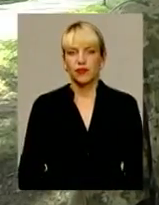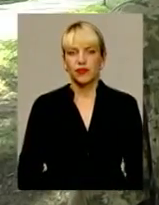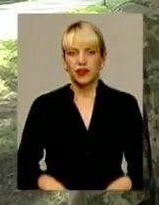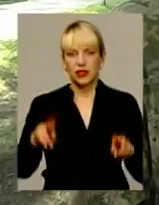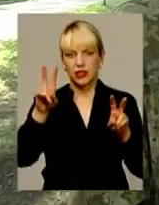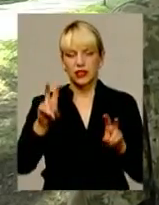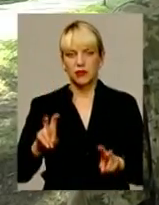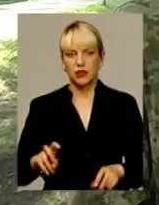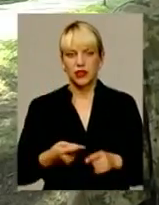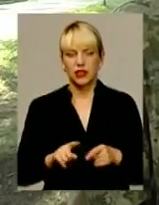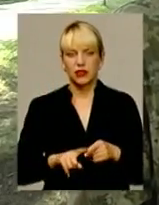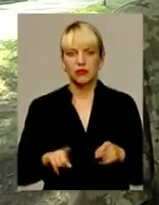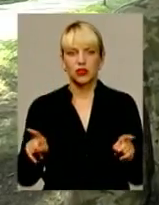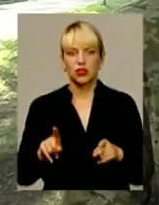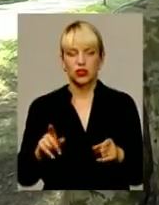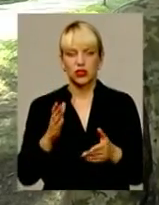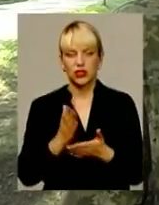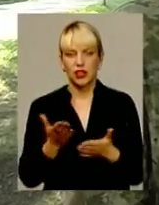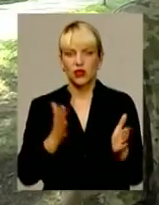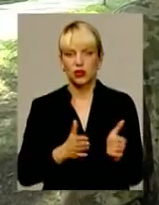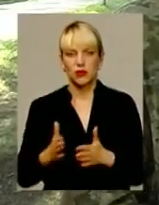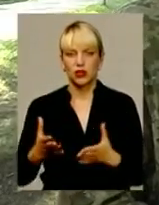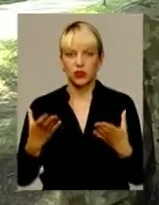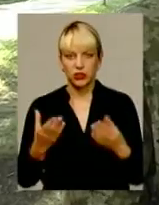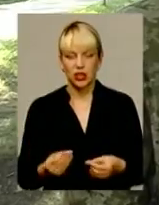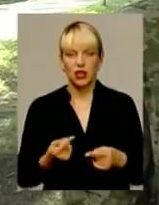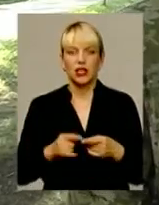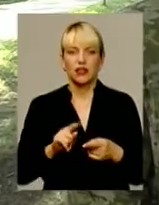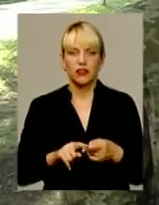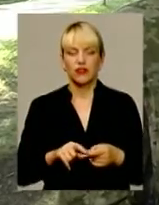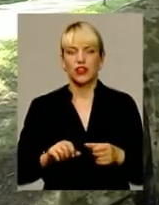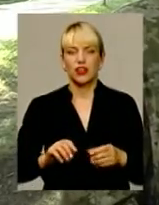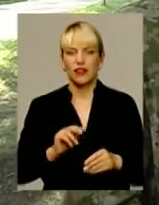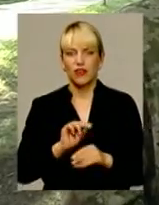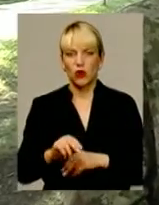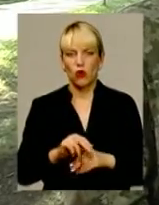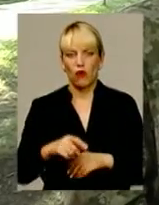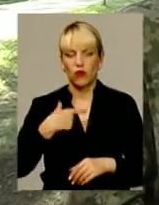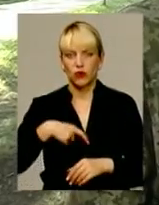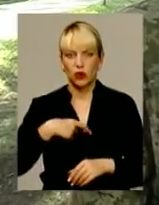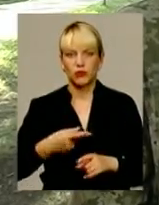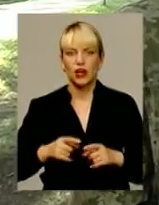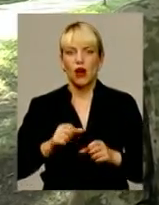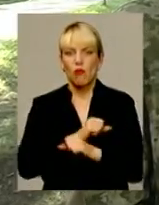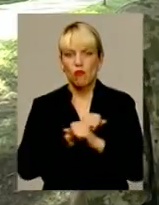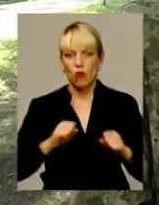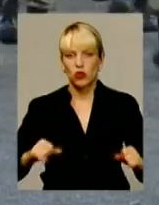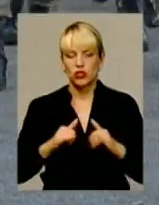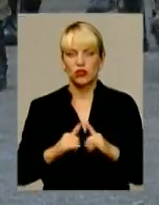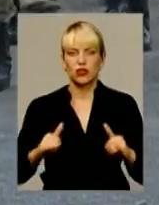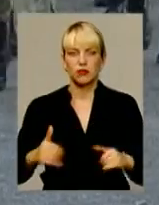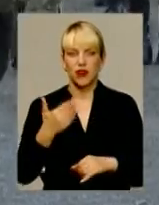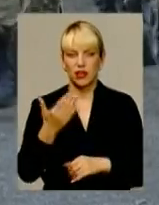Дисципліна тим, що є якийсь певний розпорядок дня, вона виховує в тобі мужність, розвиває тебе якось.